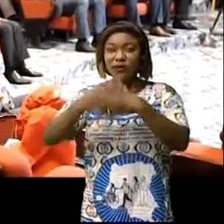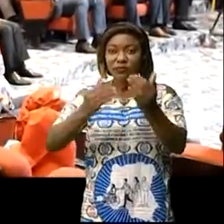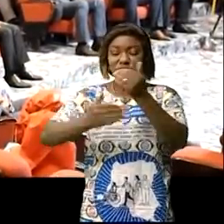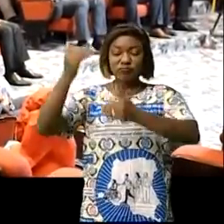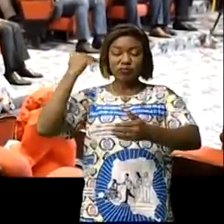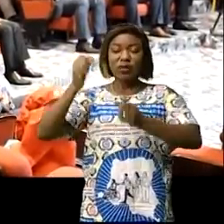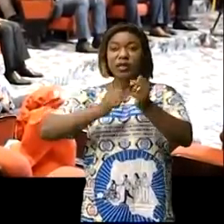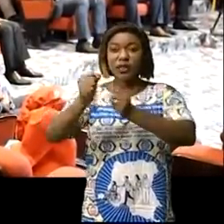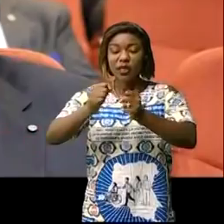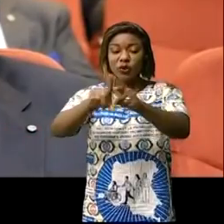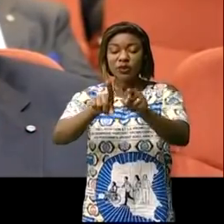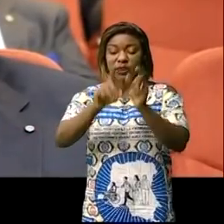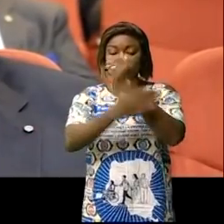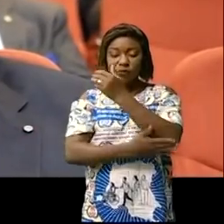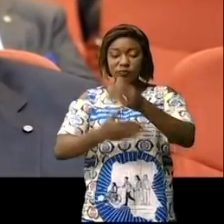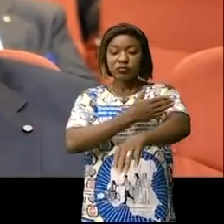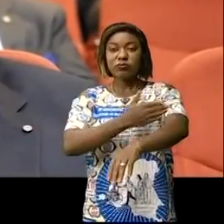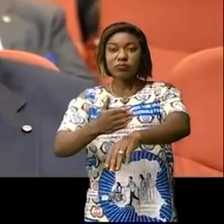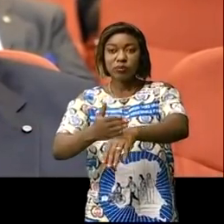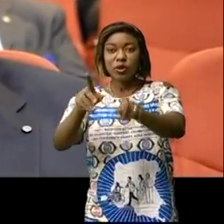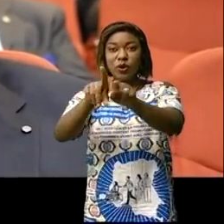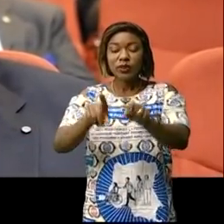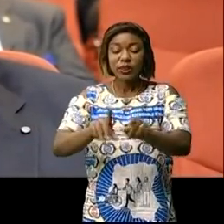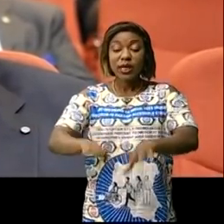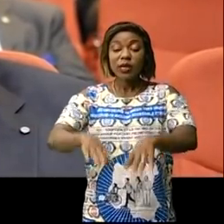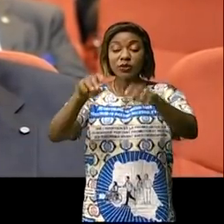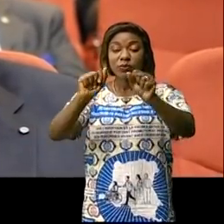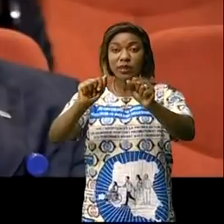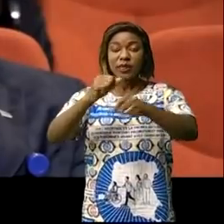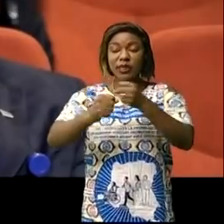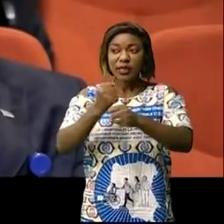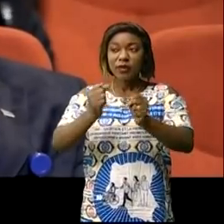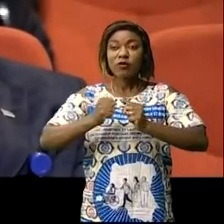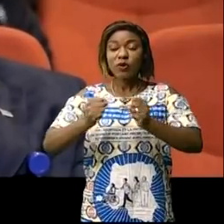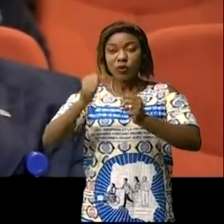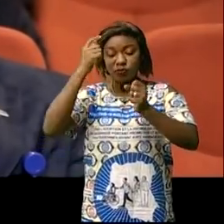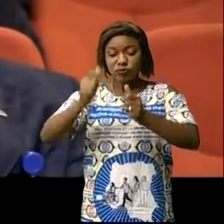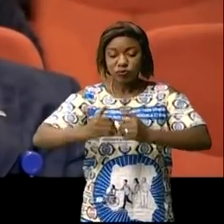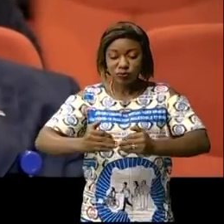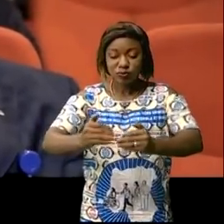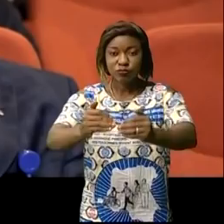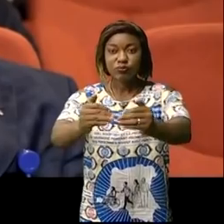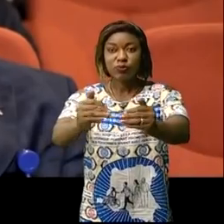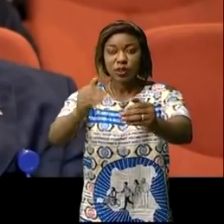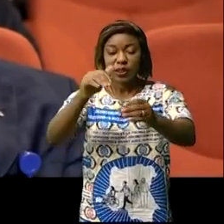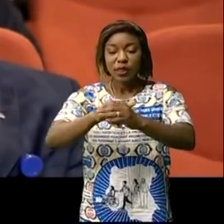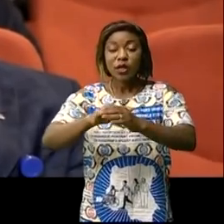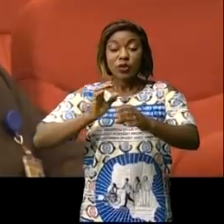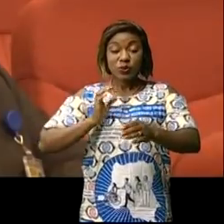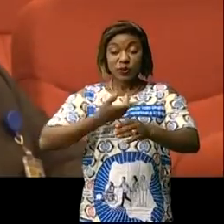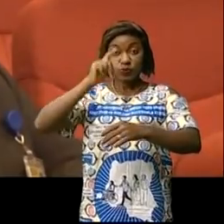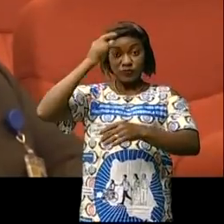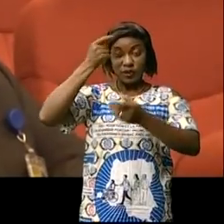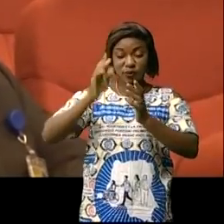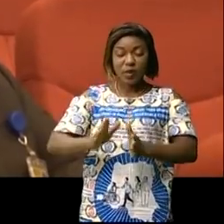significativement la pauvreté, la nécessité de faire adopter les réformes courageuses pour une large légitimité à nos institutions politiques,